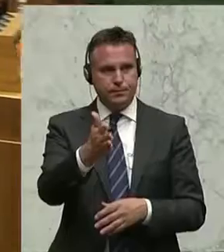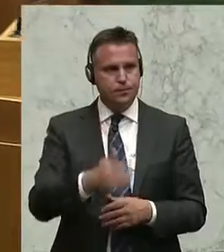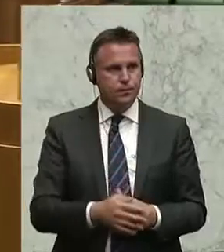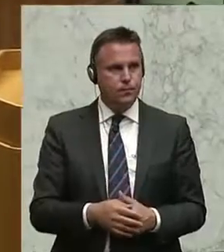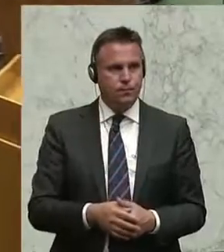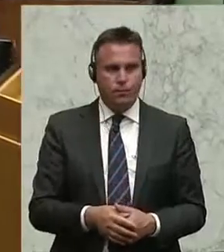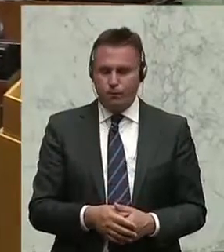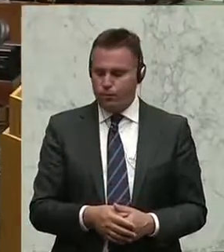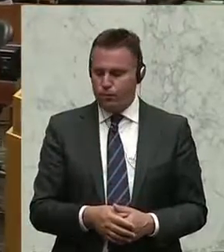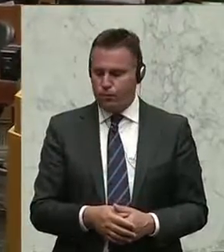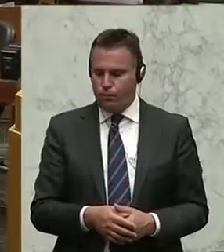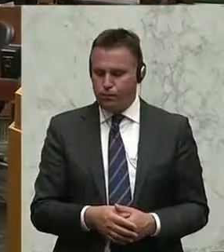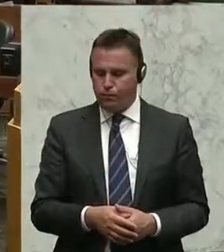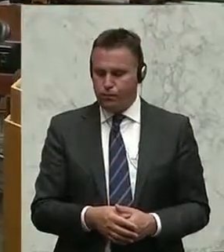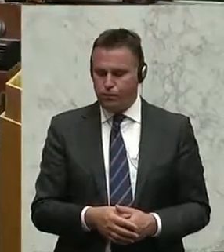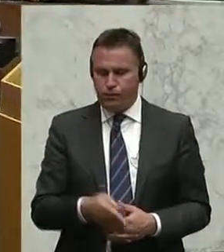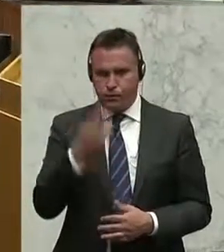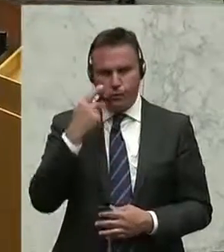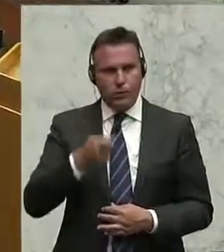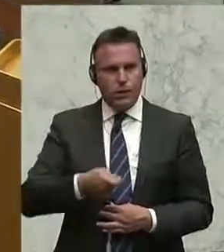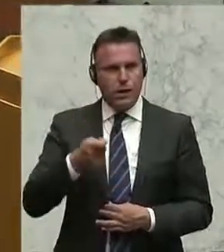So Wolfgang Klinger von der FPÖ, nächster Redner.